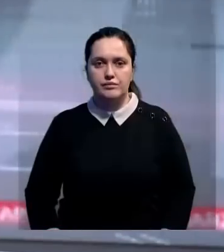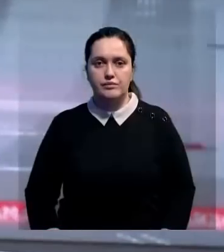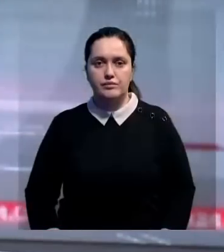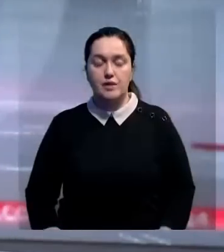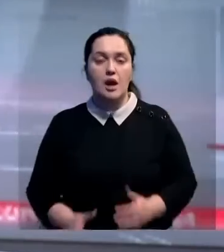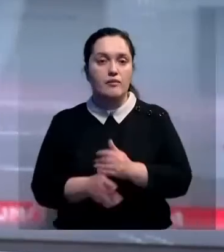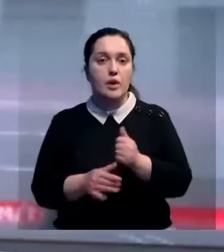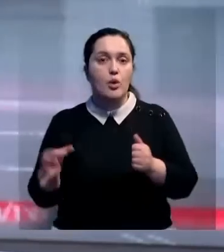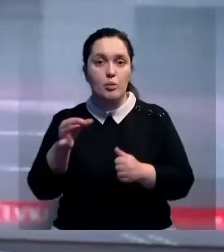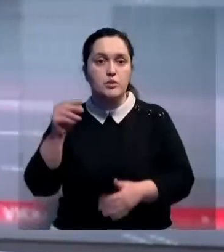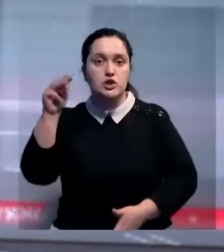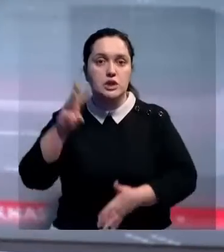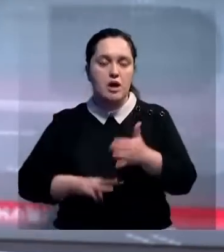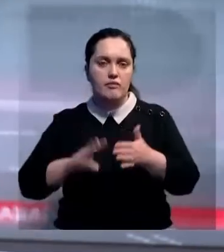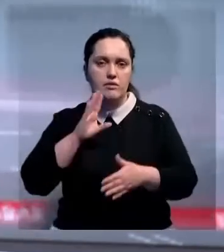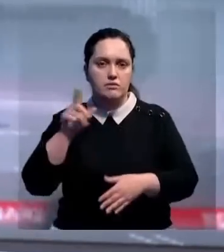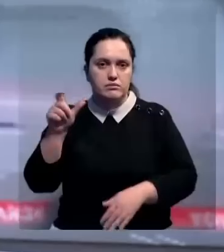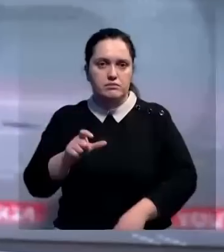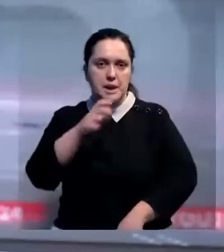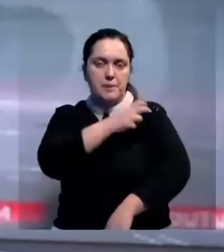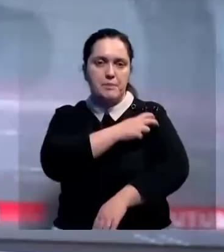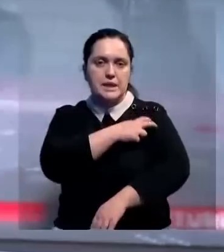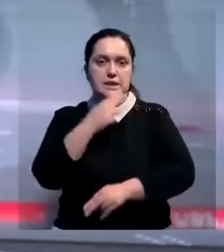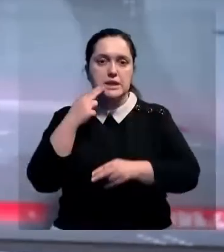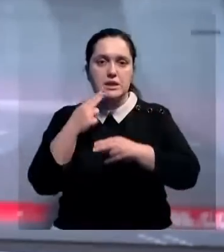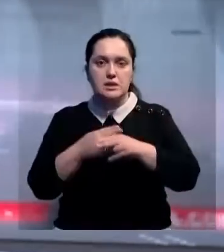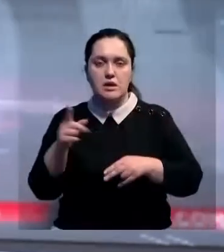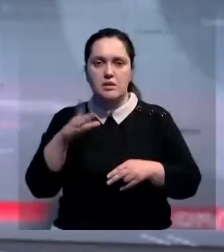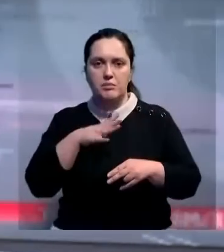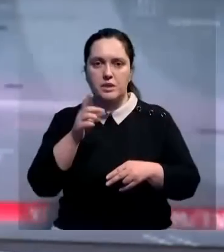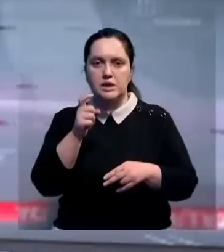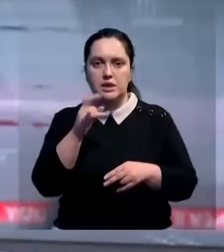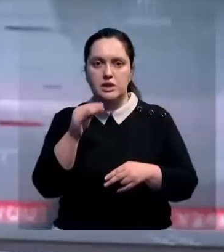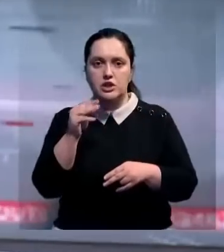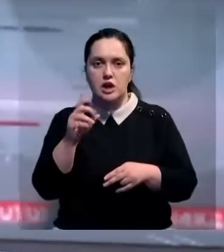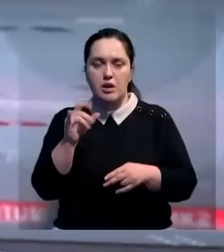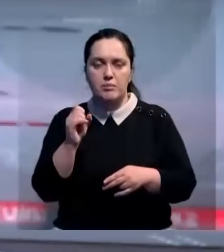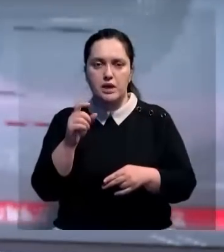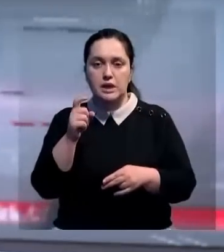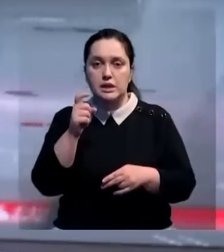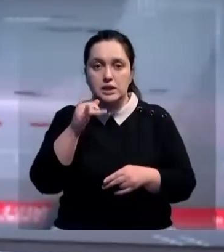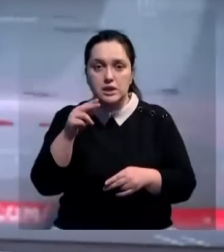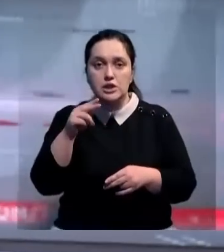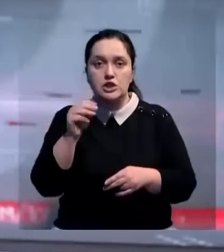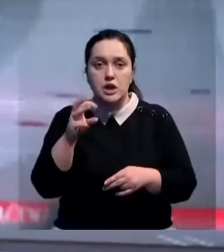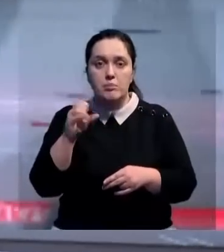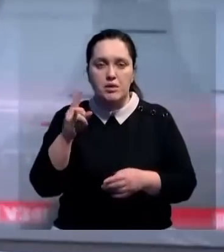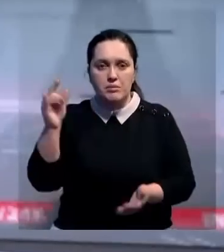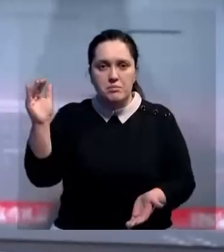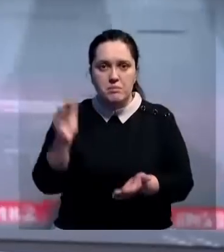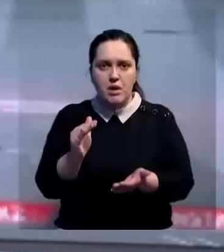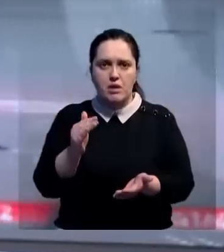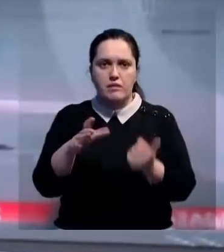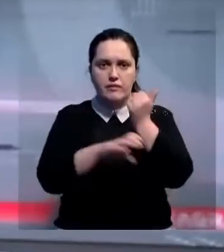В Атараусской области оштрафовали медсестру, проводившую хиджаму на младенца. Напомню, в конце января казахстанцев